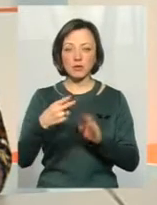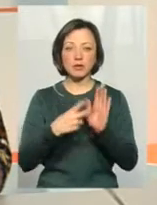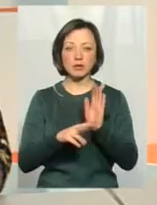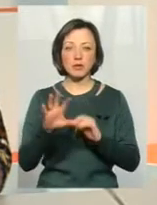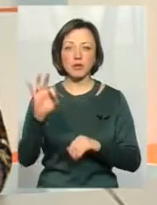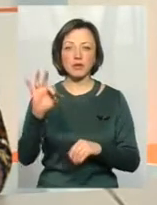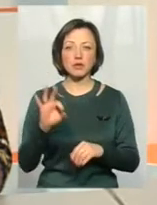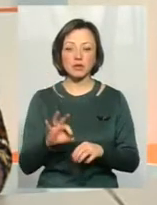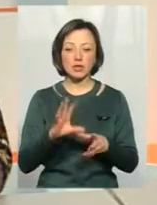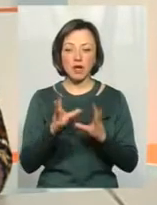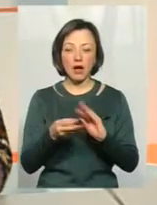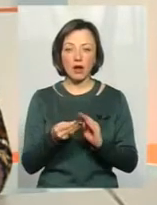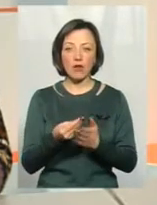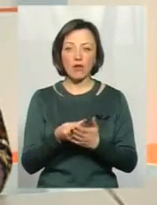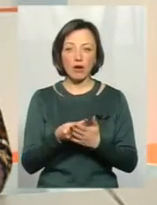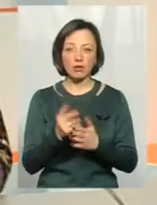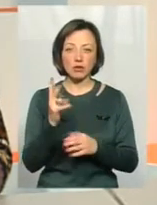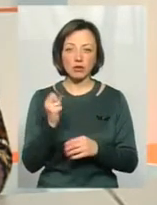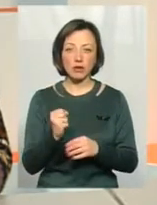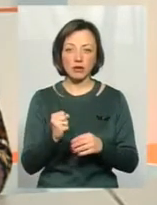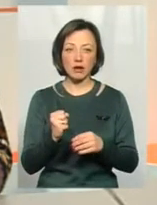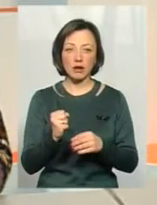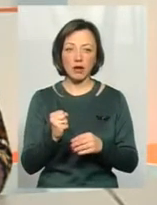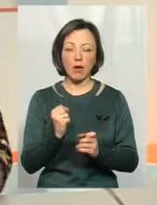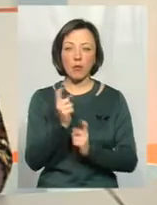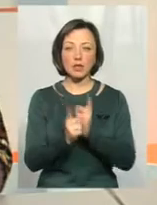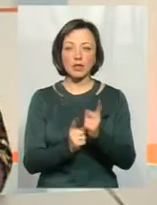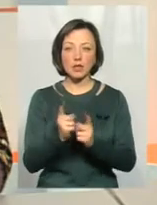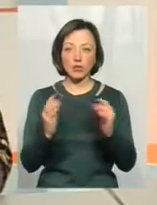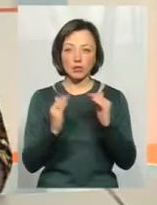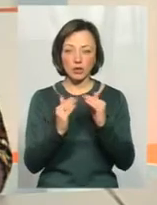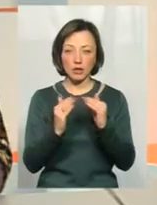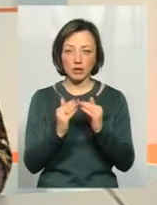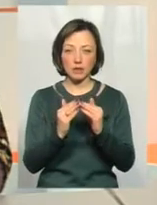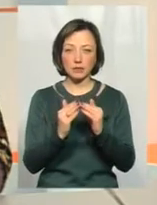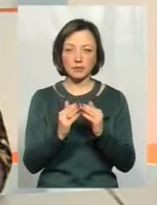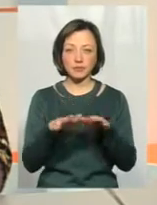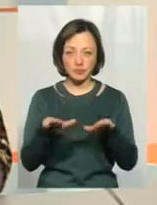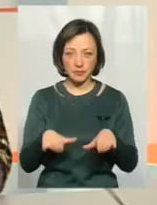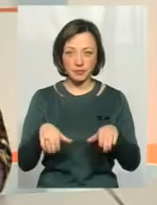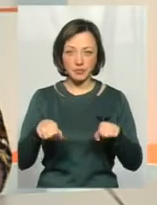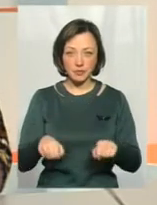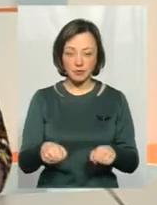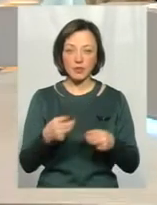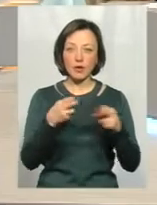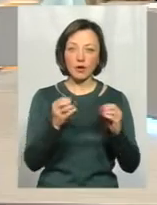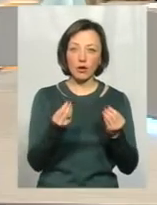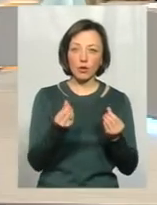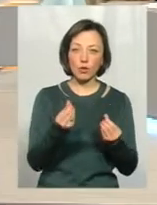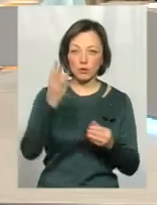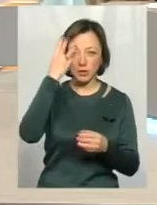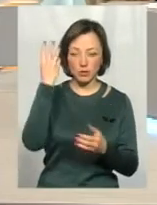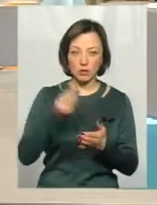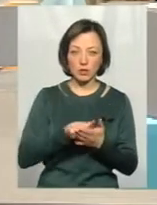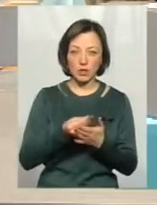% загальної вартості на комплекс інтерма модернізації будинку. Це робить місцево влада? Де є гроші із Хмельницького бюджету,